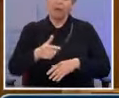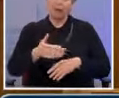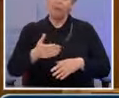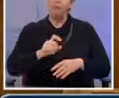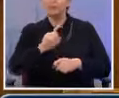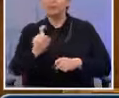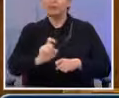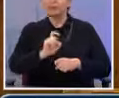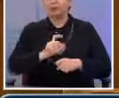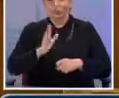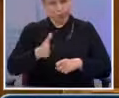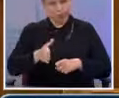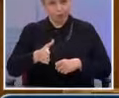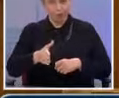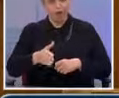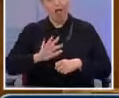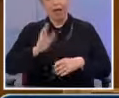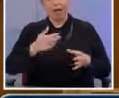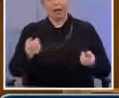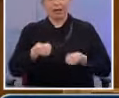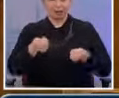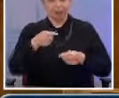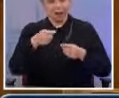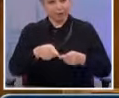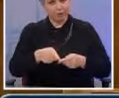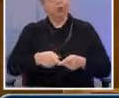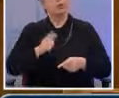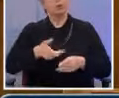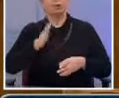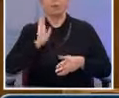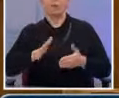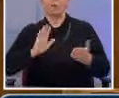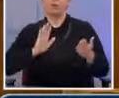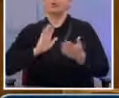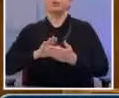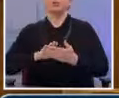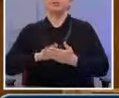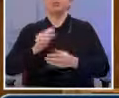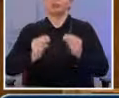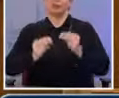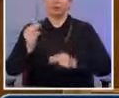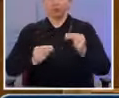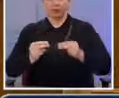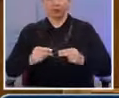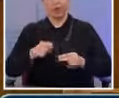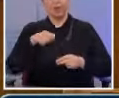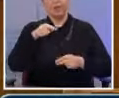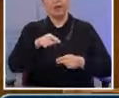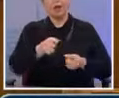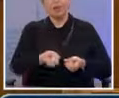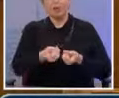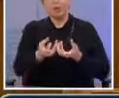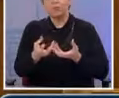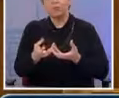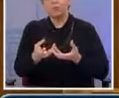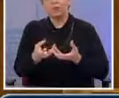μόνο η Ελλάδα μπορεί να επουλώσει τη χαμένη παραγωγή αγαθών και υπηρεσιών, την πλευρά δηλαδή της προσφοράς. Έτσι